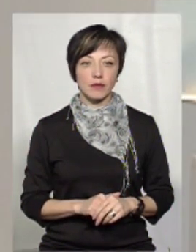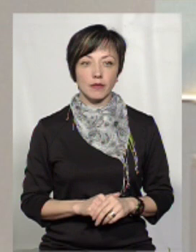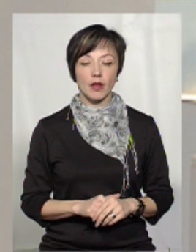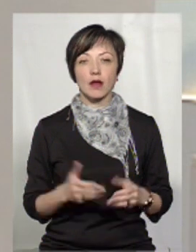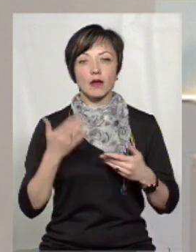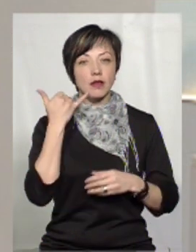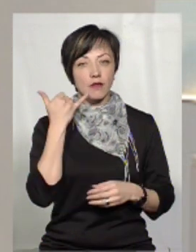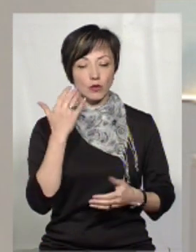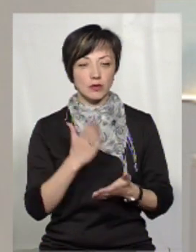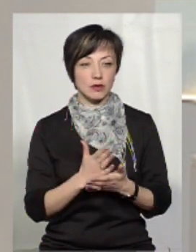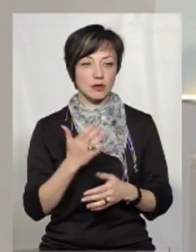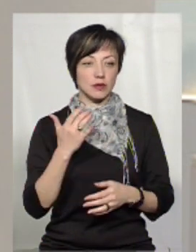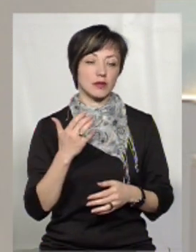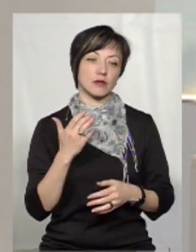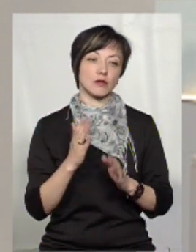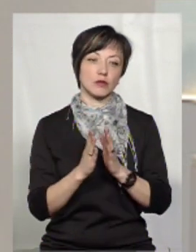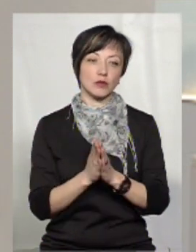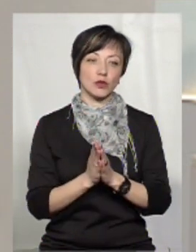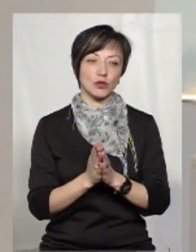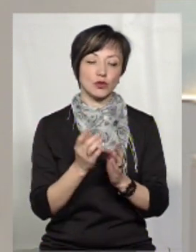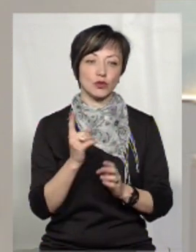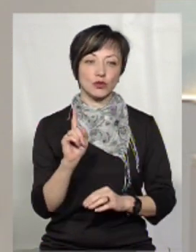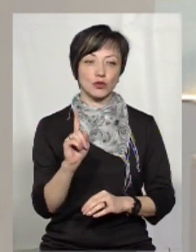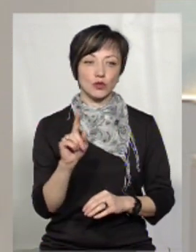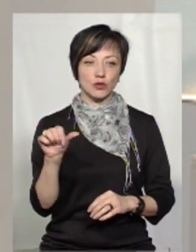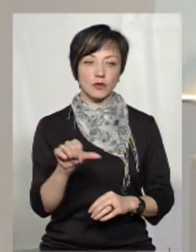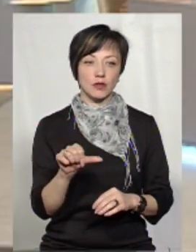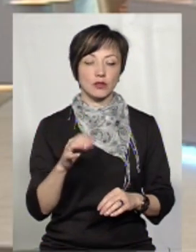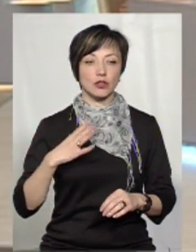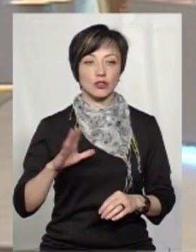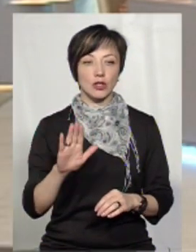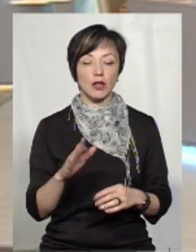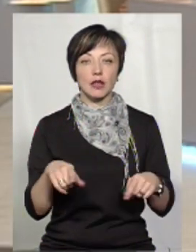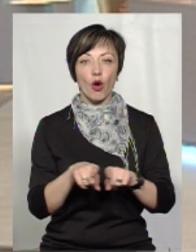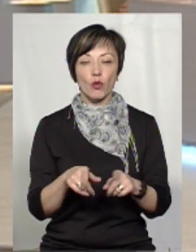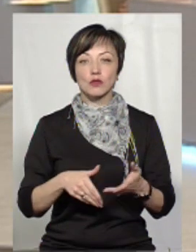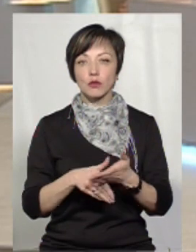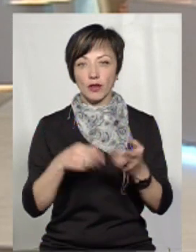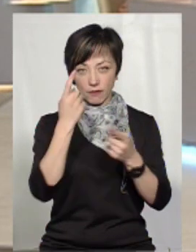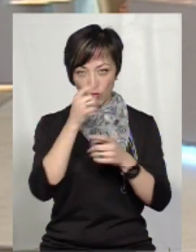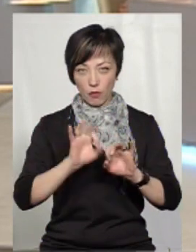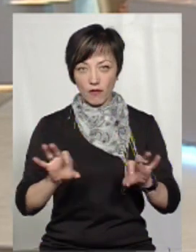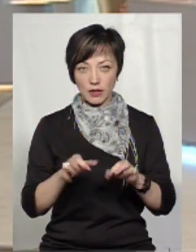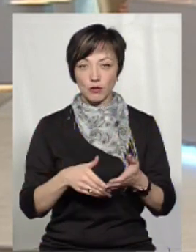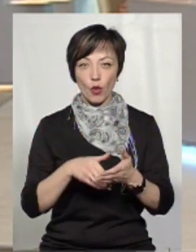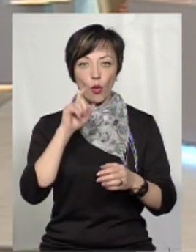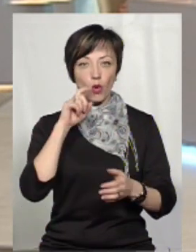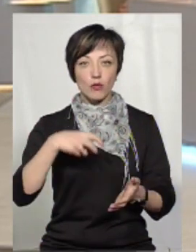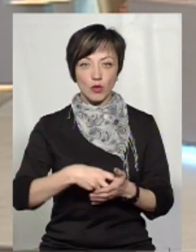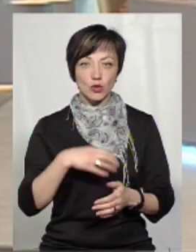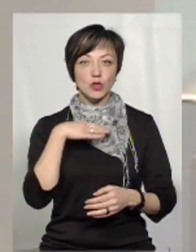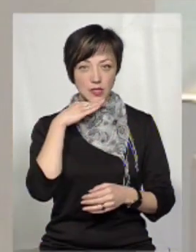Ми маємо телефонний дзвінок, але прошу бакалю хвилиночку зачекати. Пане Миколу, от такого способу інформування за допомогою